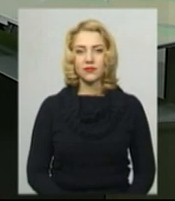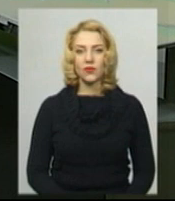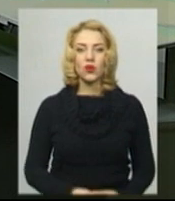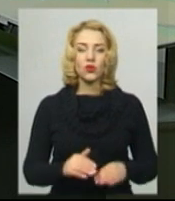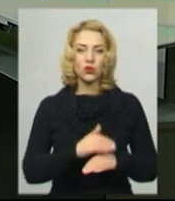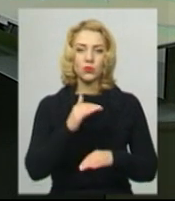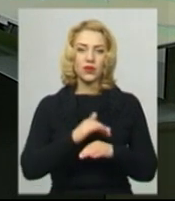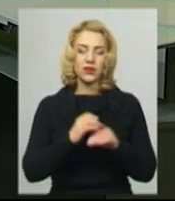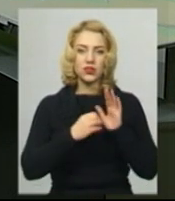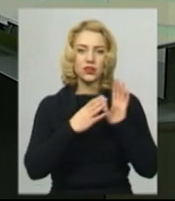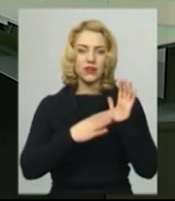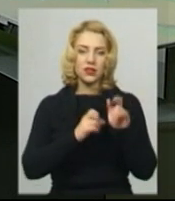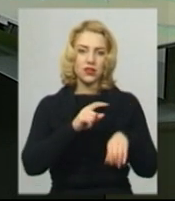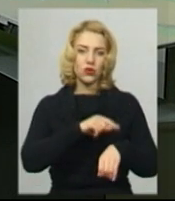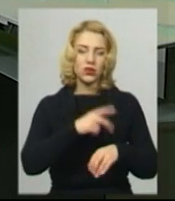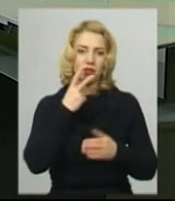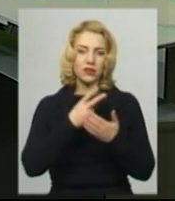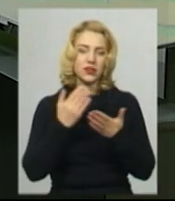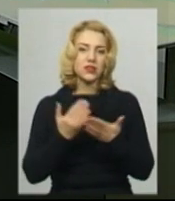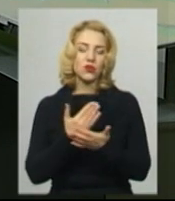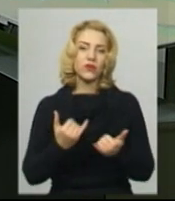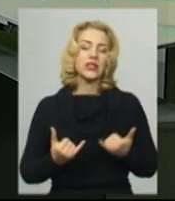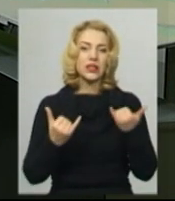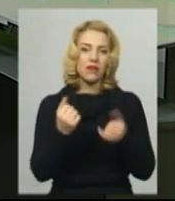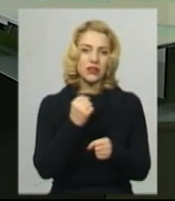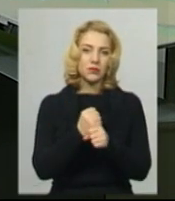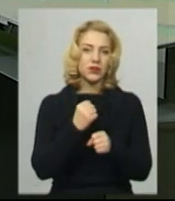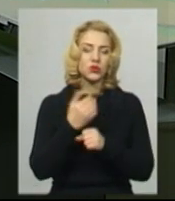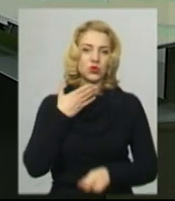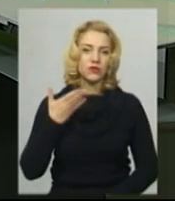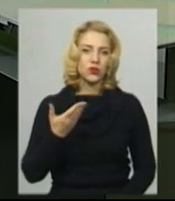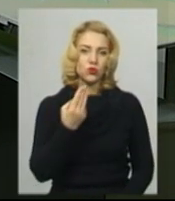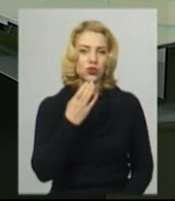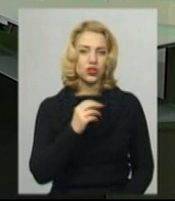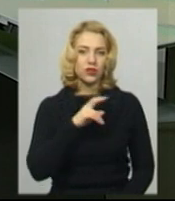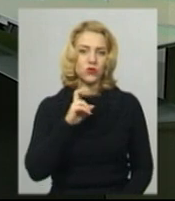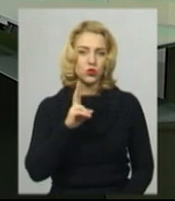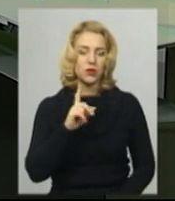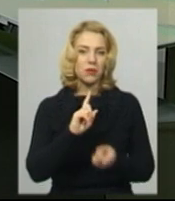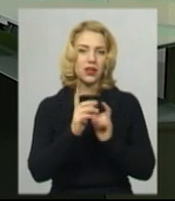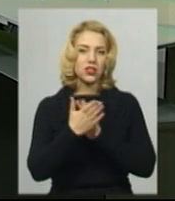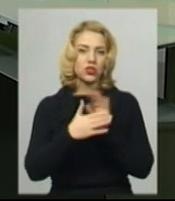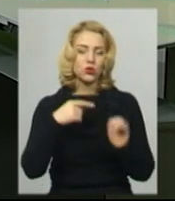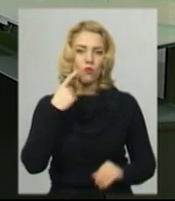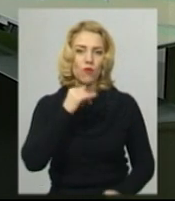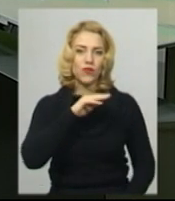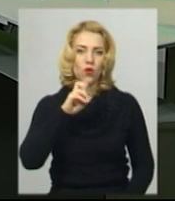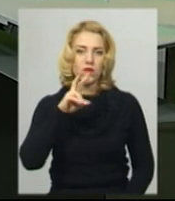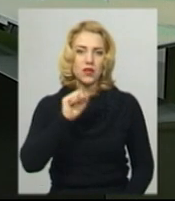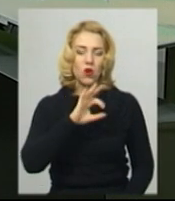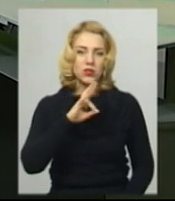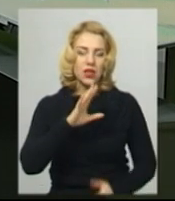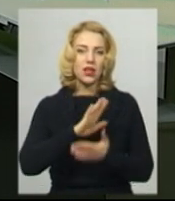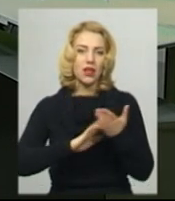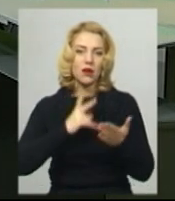Доброго вечора, 19.00 на годинку. Ви дивитесь новини. У студії для вас працює ведуча Катерина Шевчук. На жест умову перекладає Оксана Фіновська. Далі